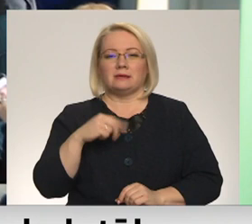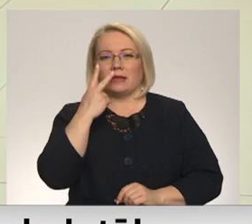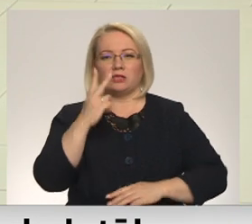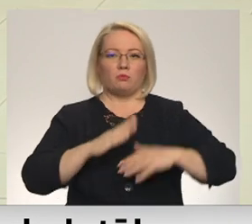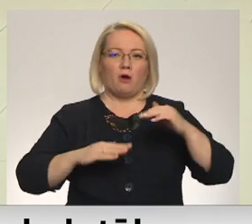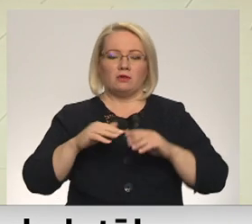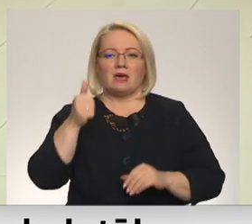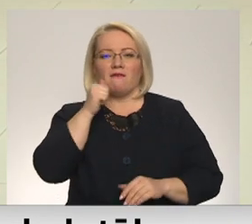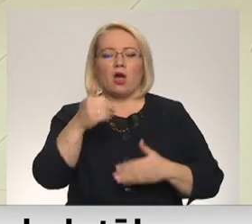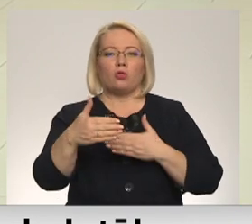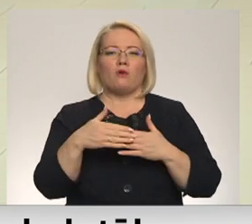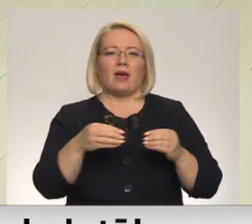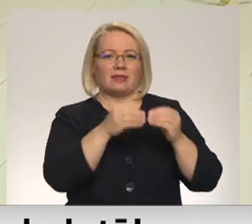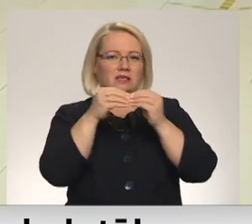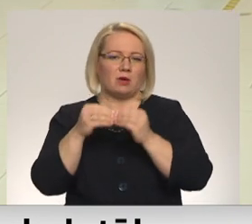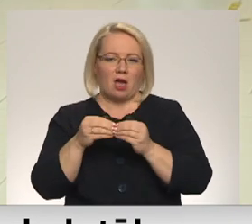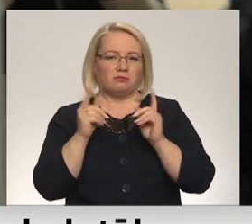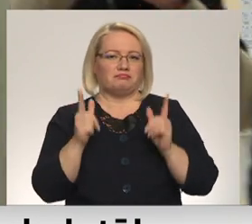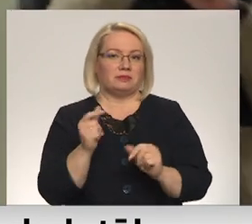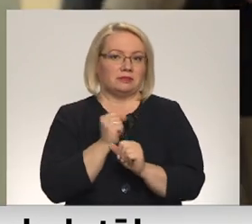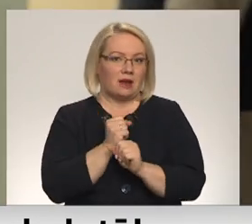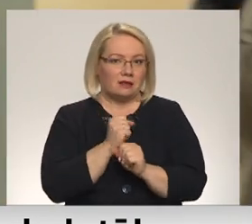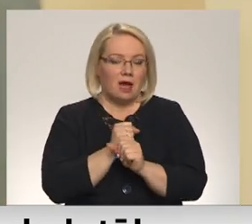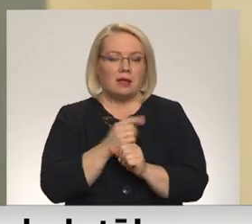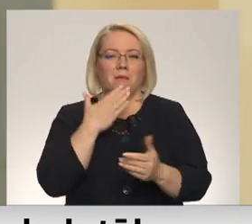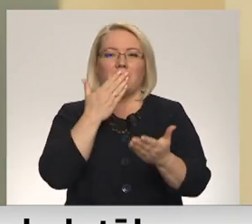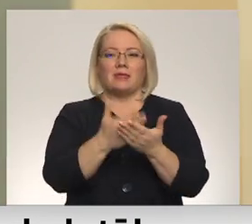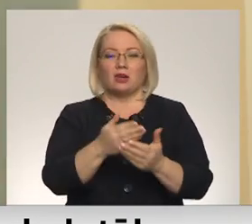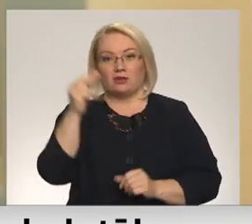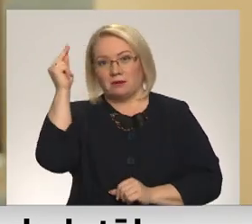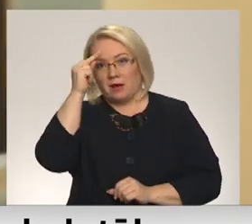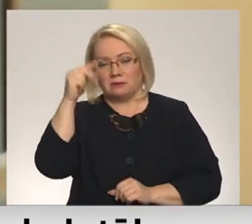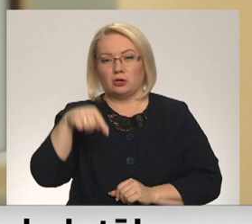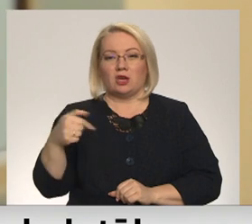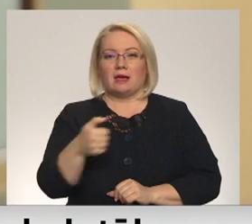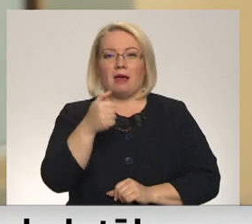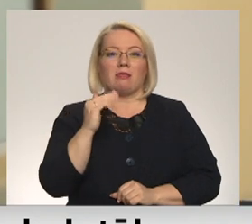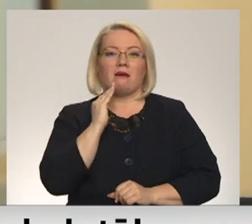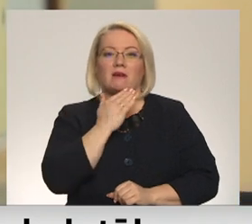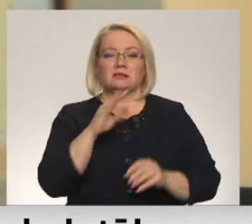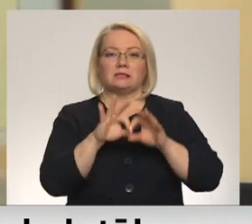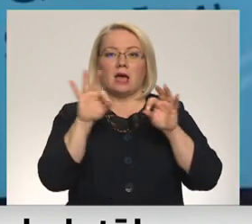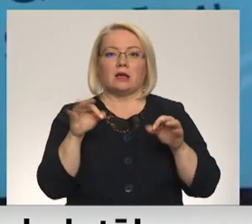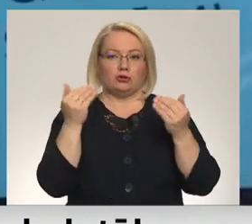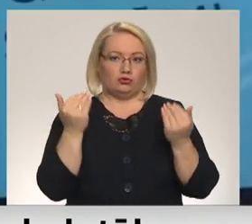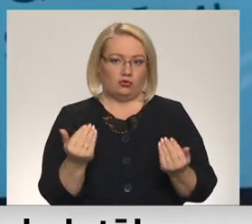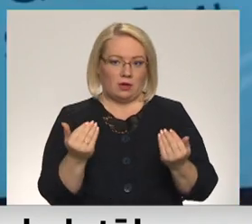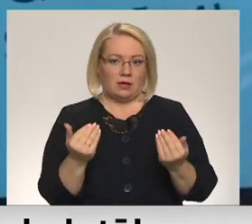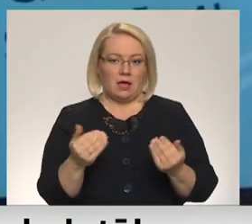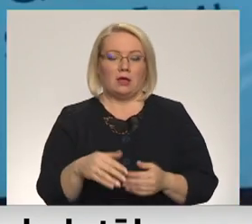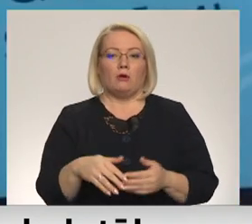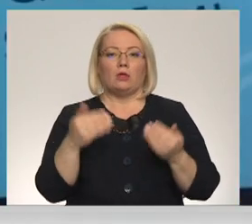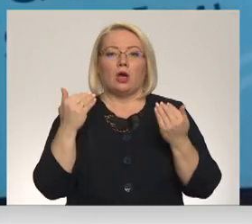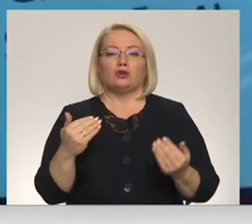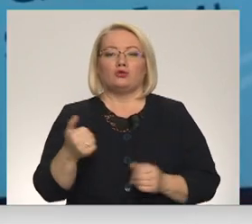minimums vēl tuvākos desmit un vairāk gadus. Pieteikšanās mācībām šī gada vasarai sākusies šodien. Šogad esam